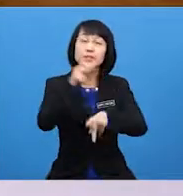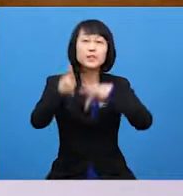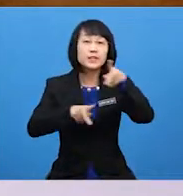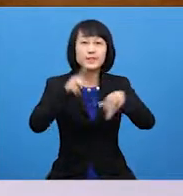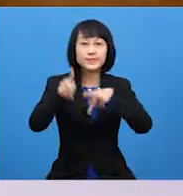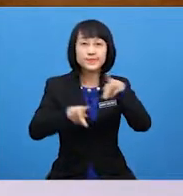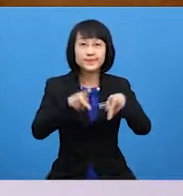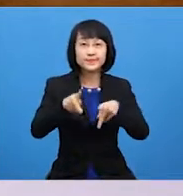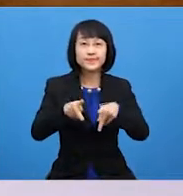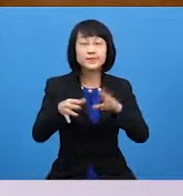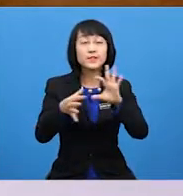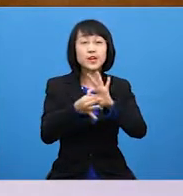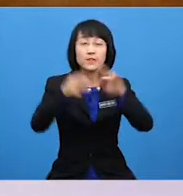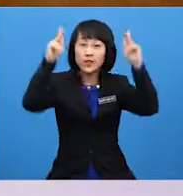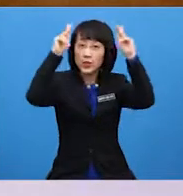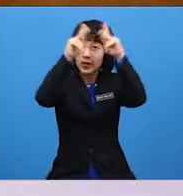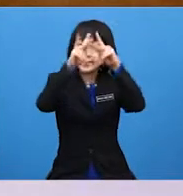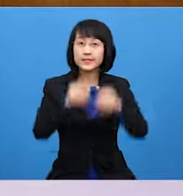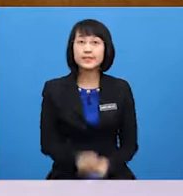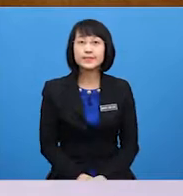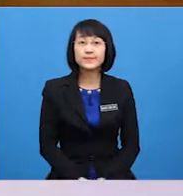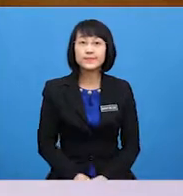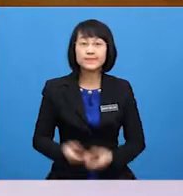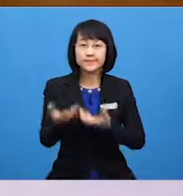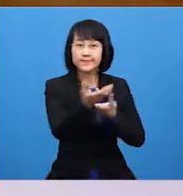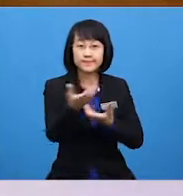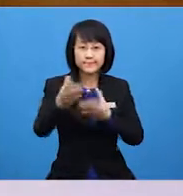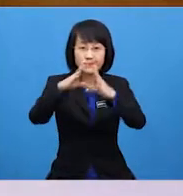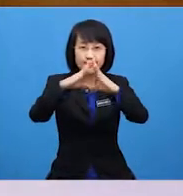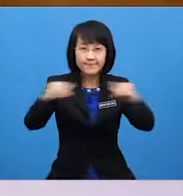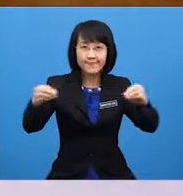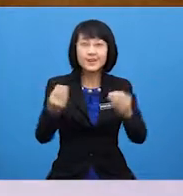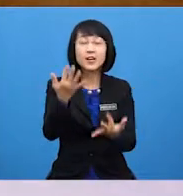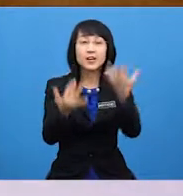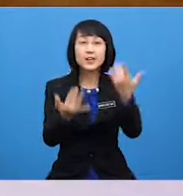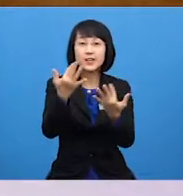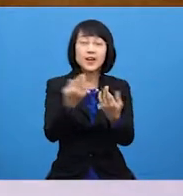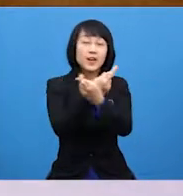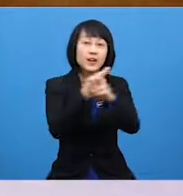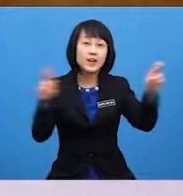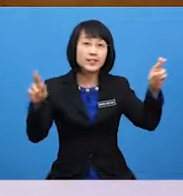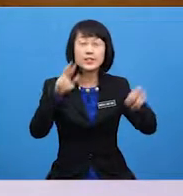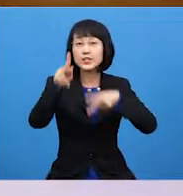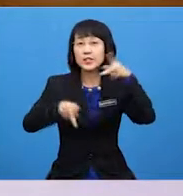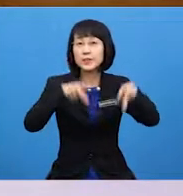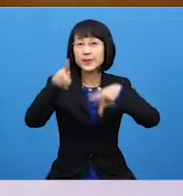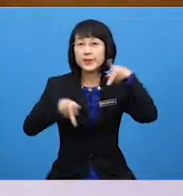of Kuantan He puts out fires and rescues people